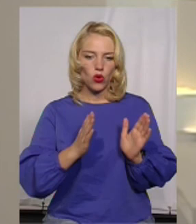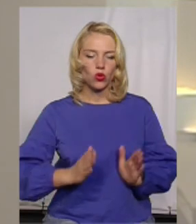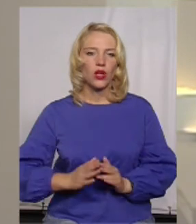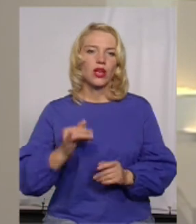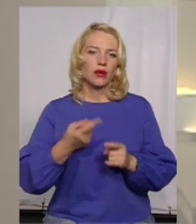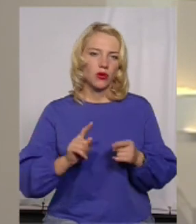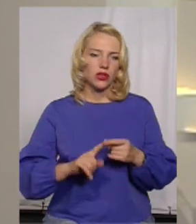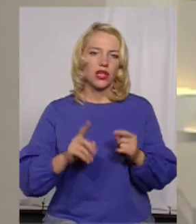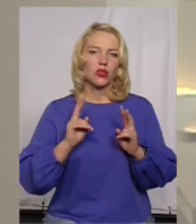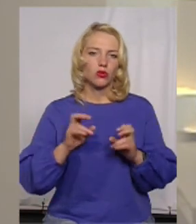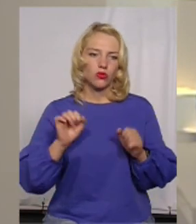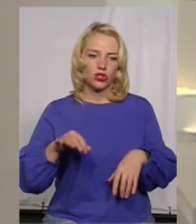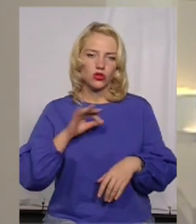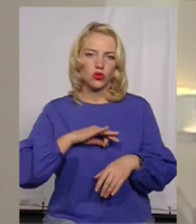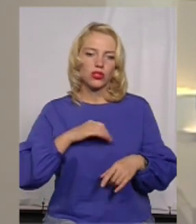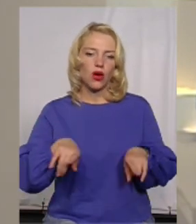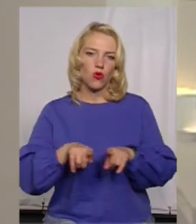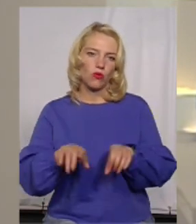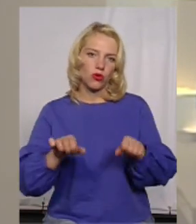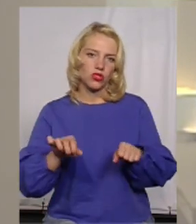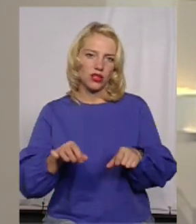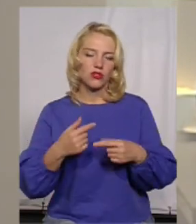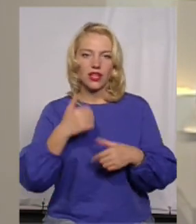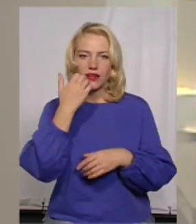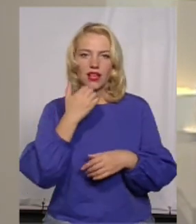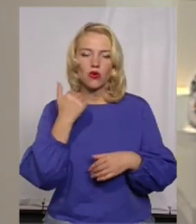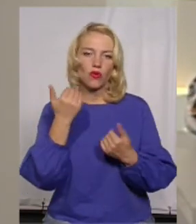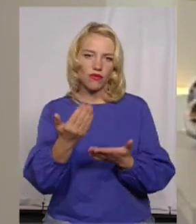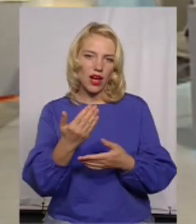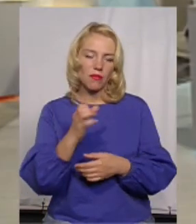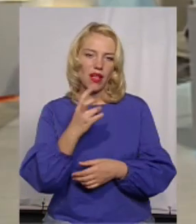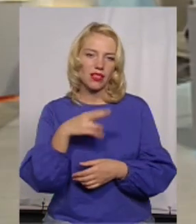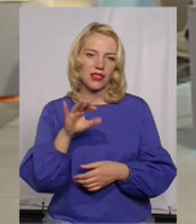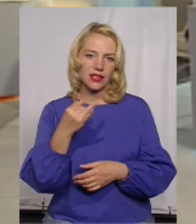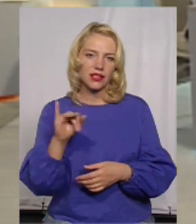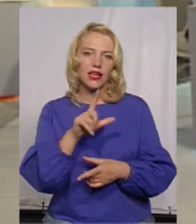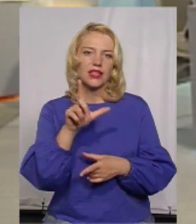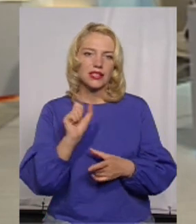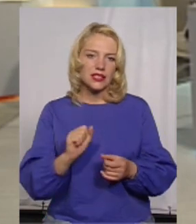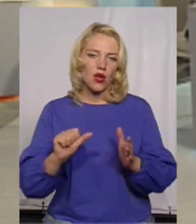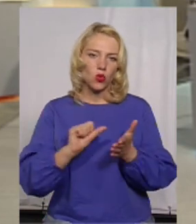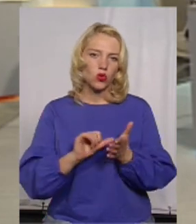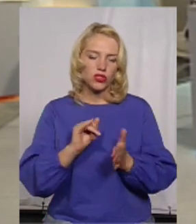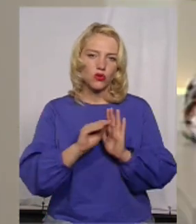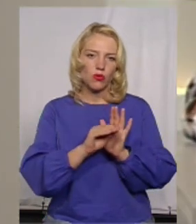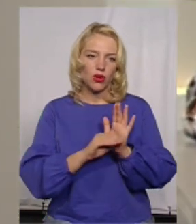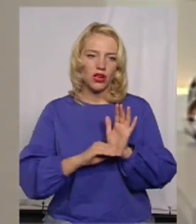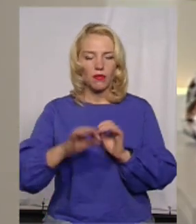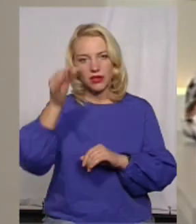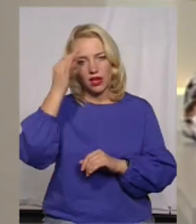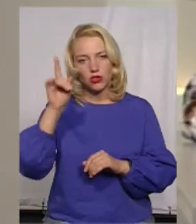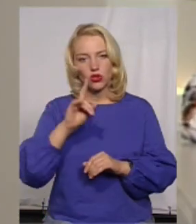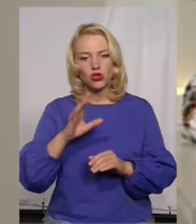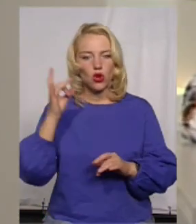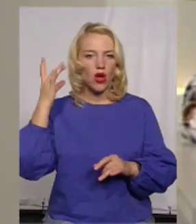про те, хто може скористатися такою можливістю. Дякую вам, пане Андрію, за участь у програмі. Нагадую,